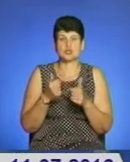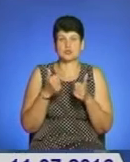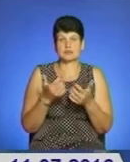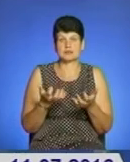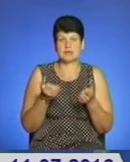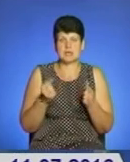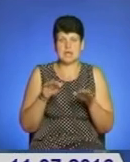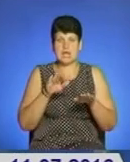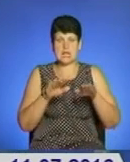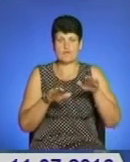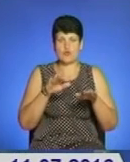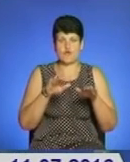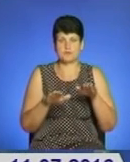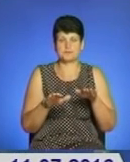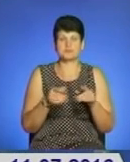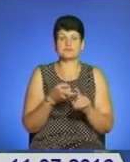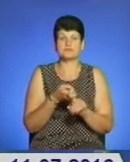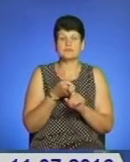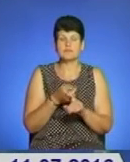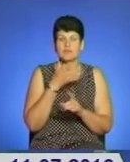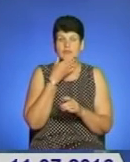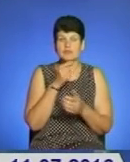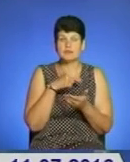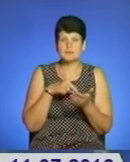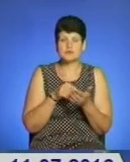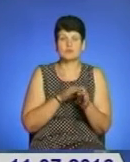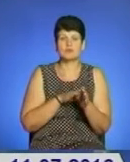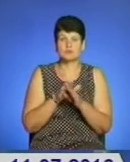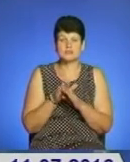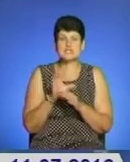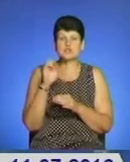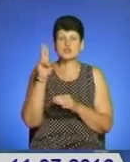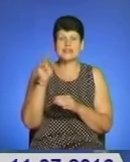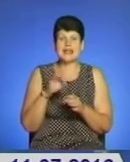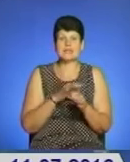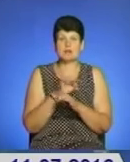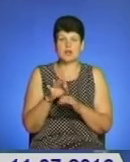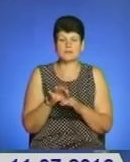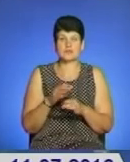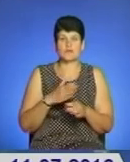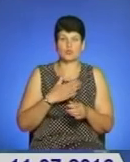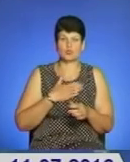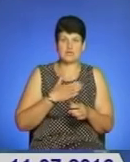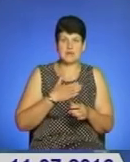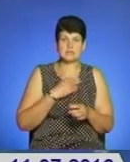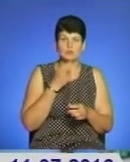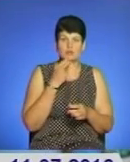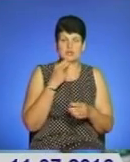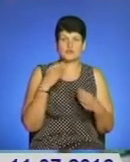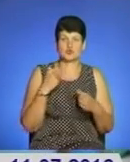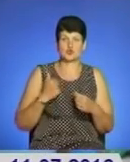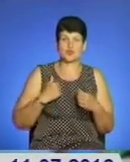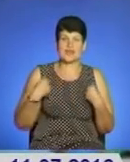І у рамках фестивалю «Файне місто» реалізовувалися соціальні проекти «У нас поїв солдата вдів». Під таким гаслом діяла